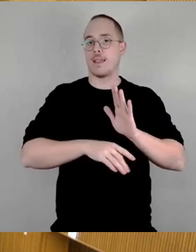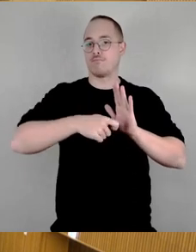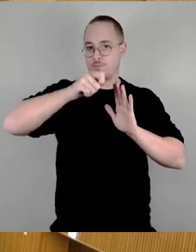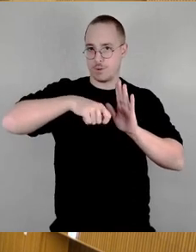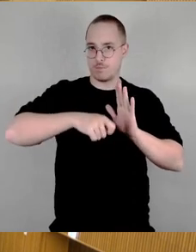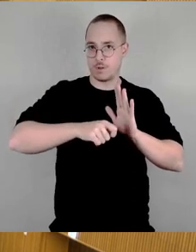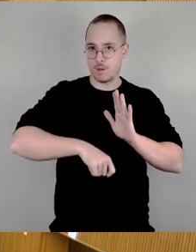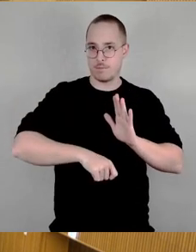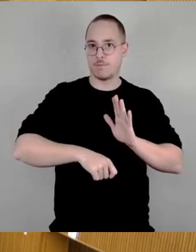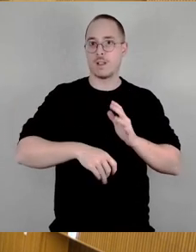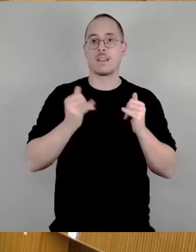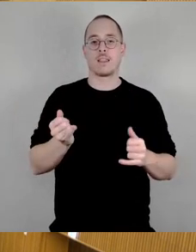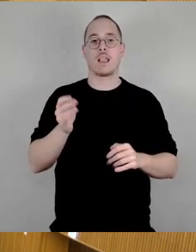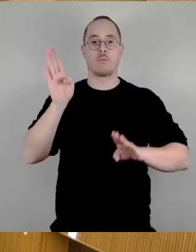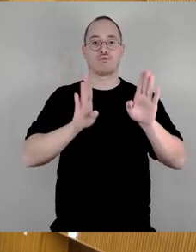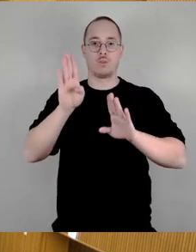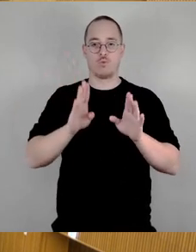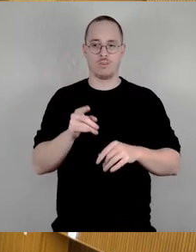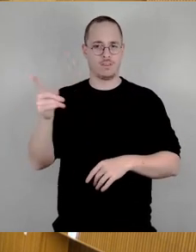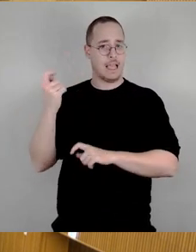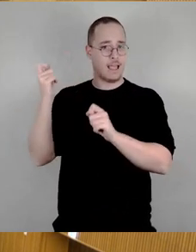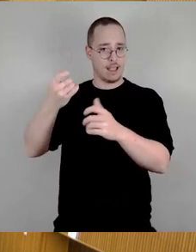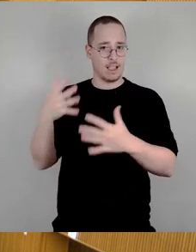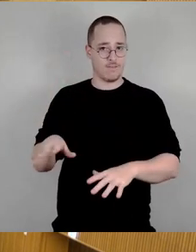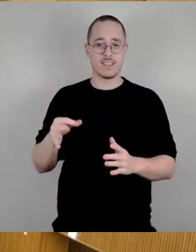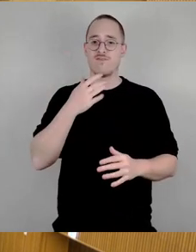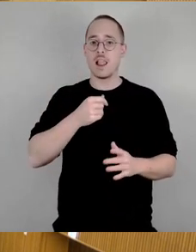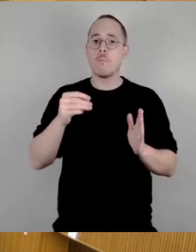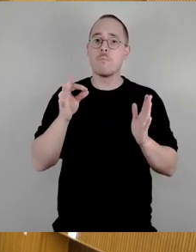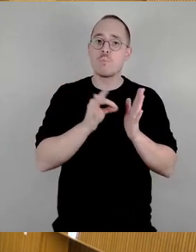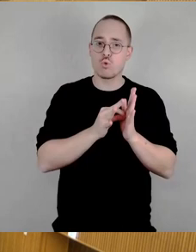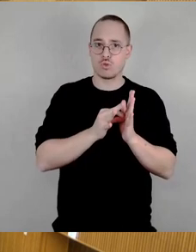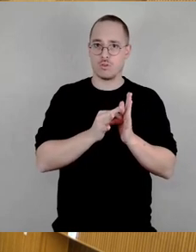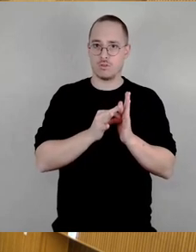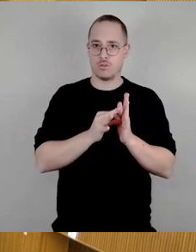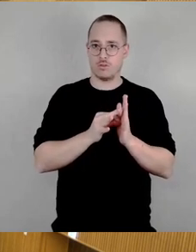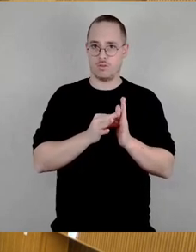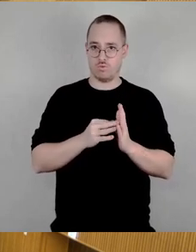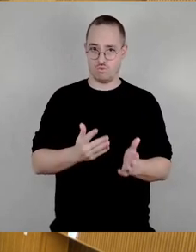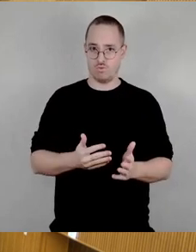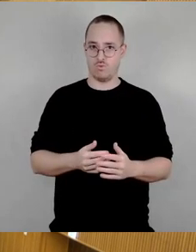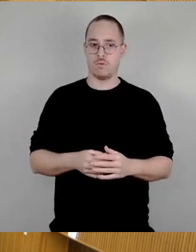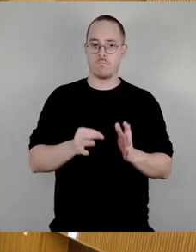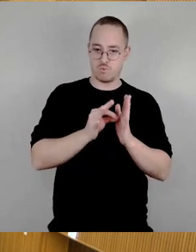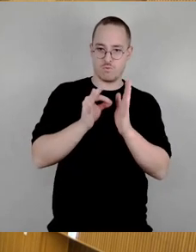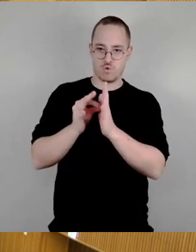beantragt Ich gehe mal davon aus Dass wir das in den großen Punkten machen